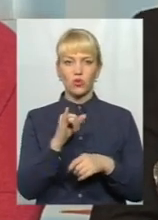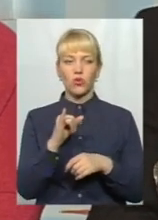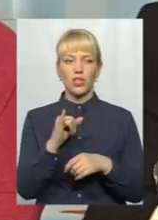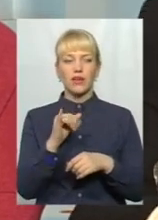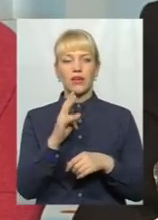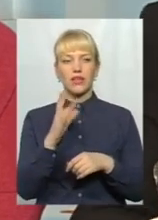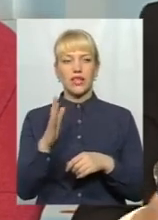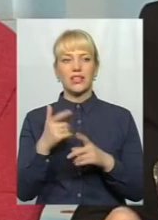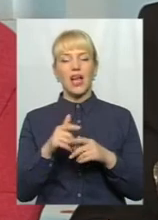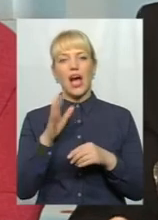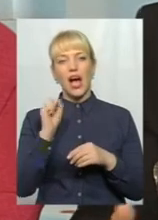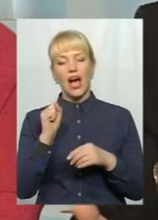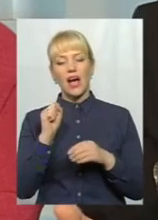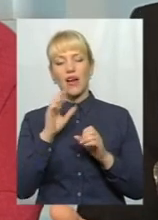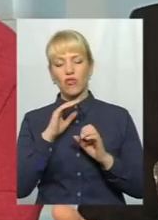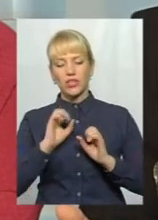ради.